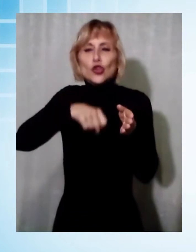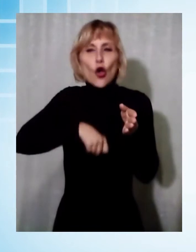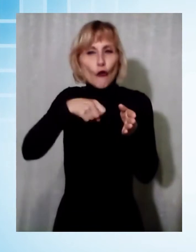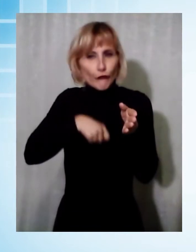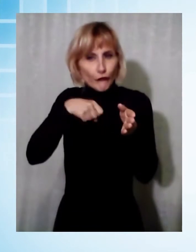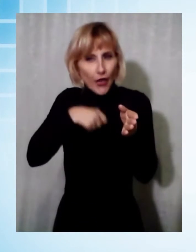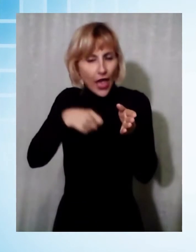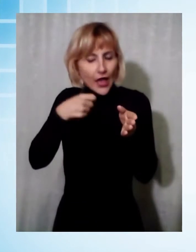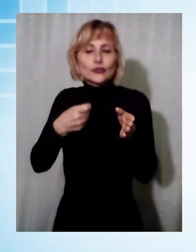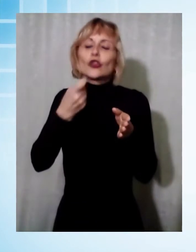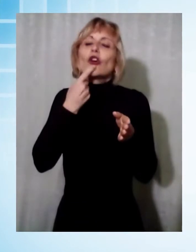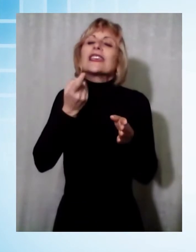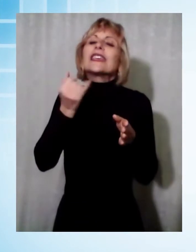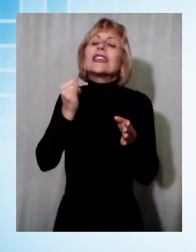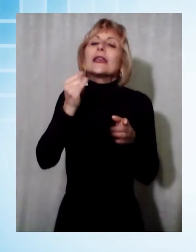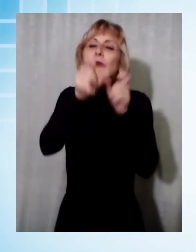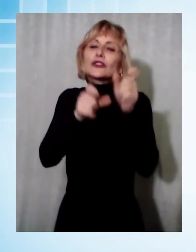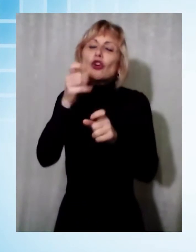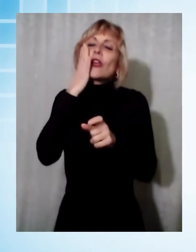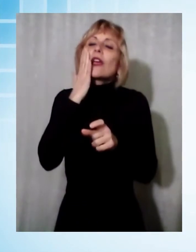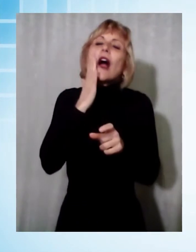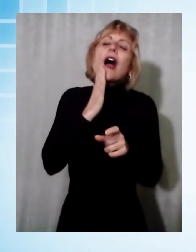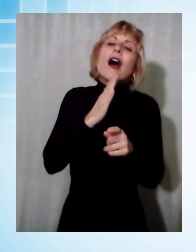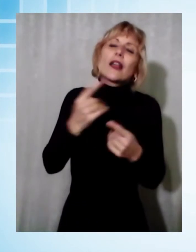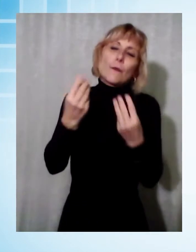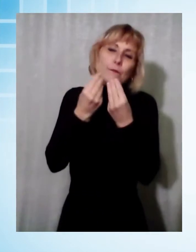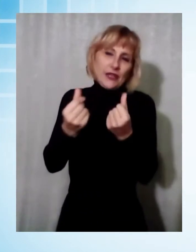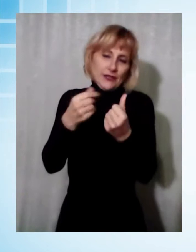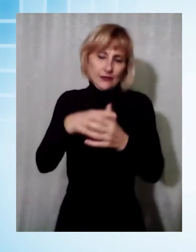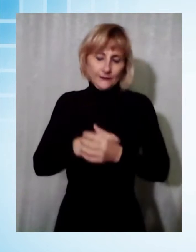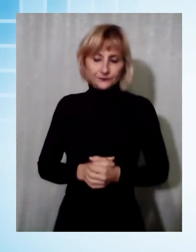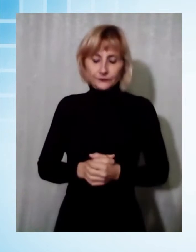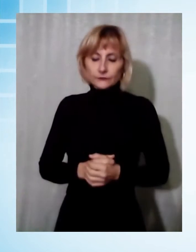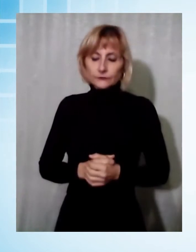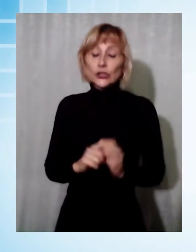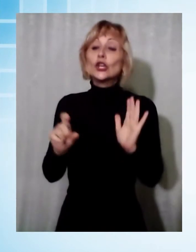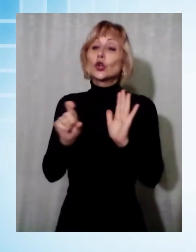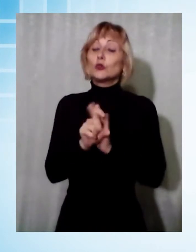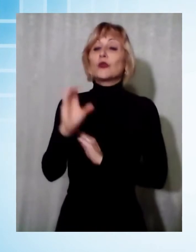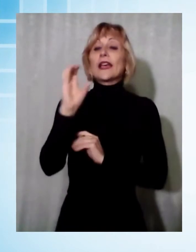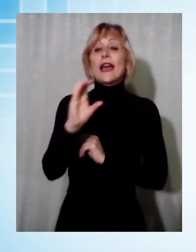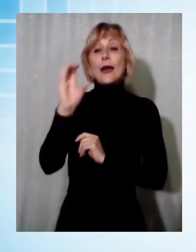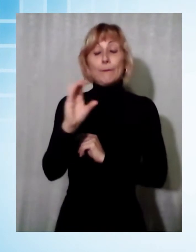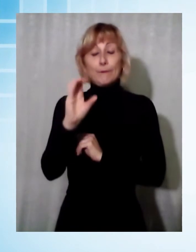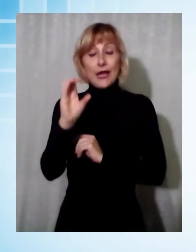cari. Cambiamo argomento. Il Tribunale in Municipio apre al Comune di Capannori l'ufficio di prossimità.